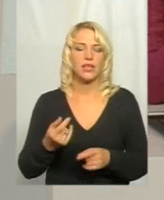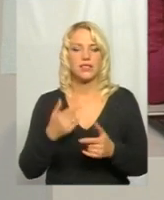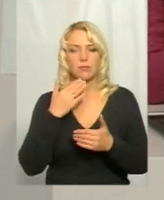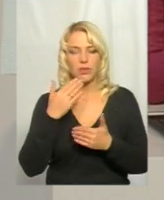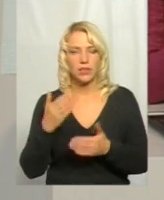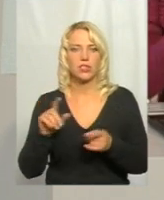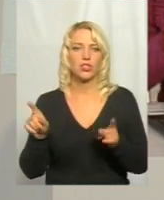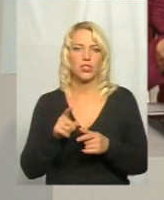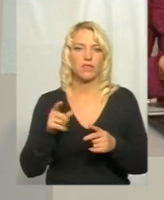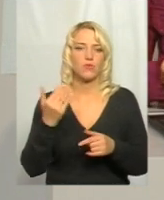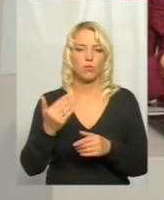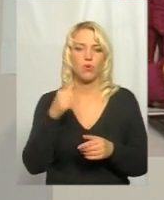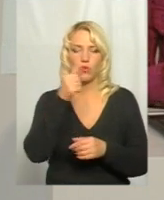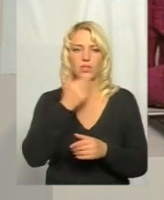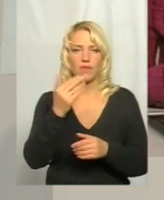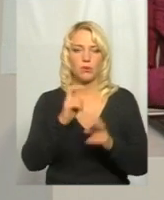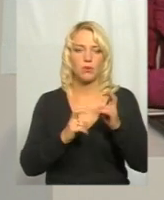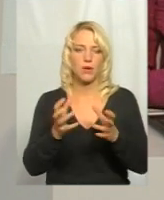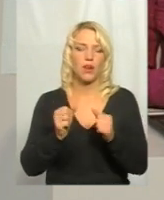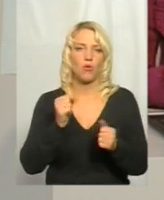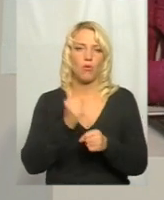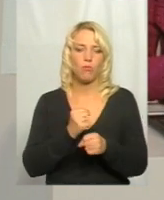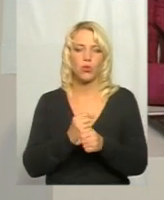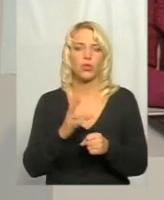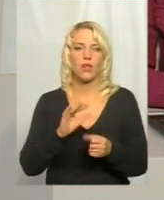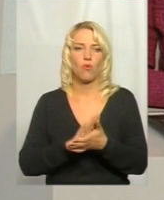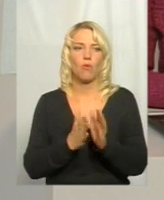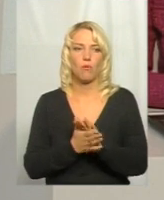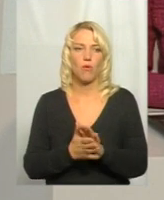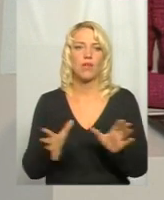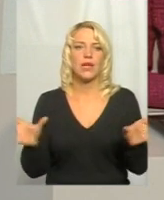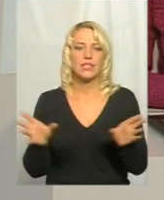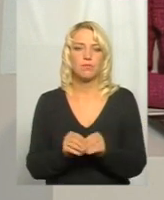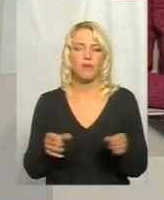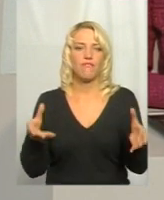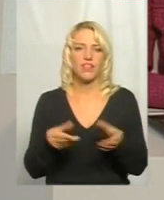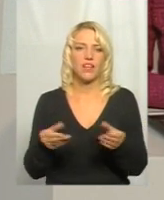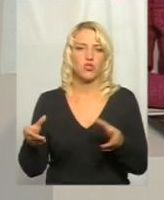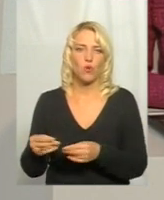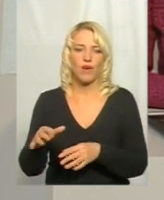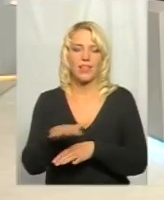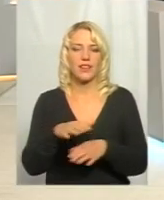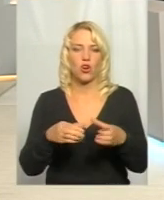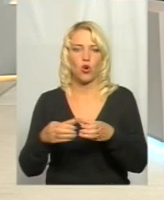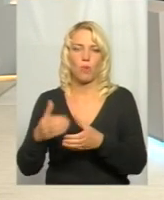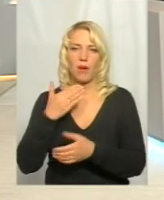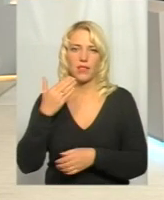підприємство бере участь у роботах на умовах співфінансування з тергромадами? Так, дійсно. 7